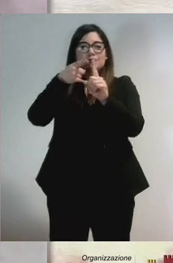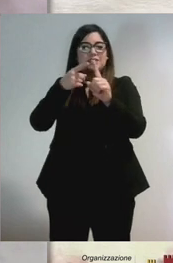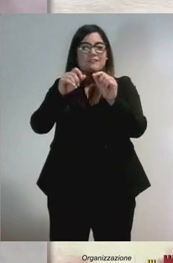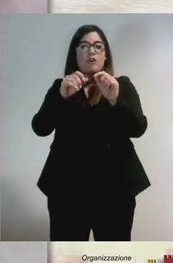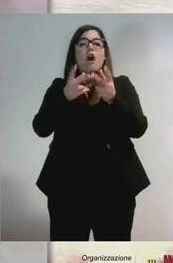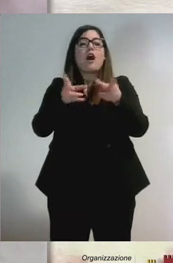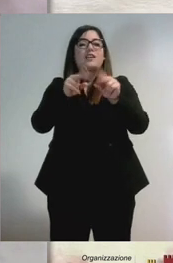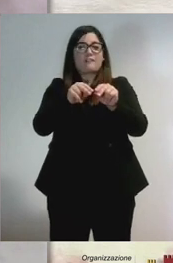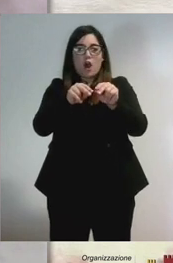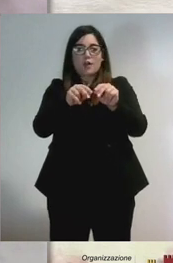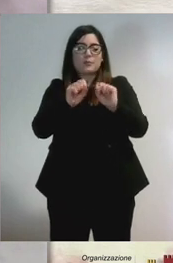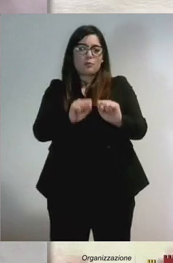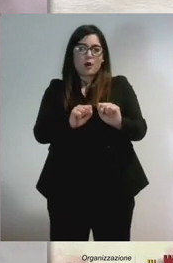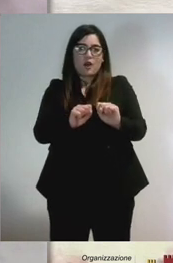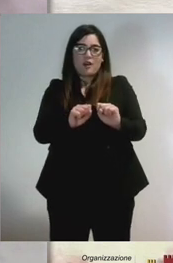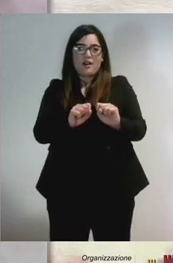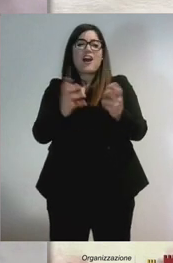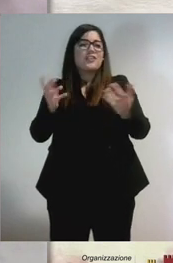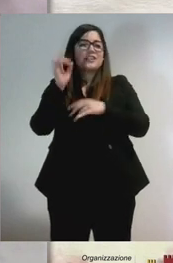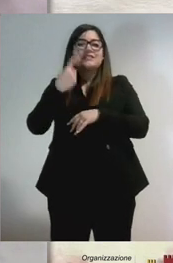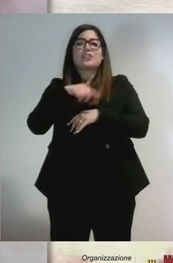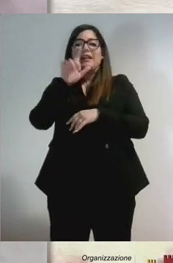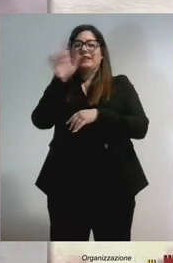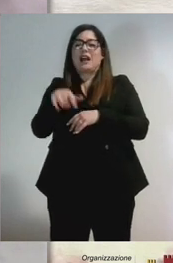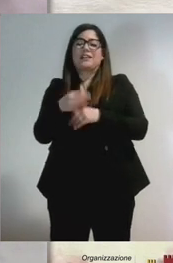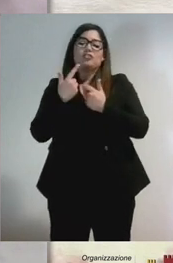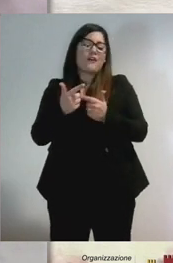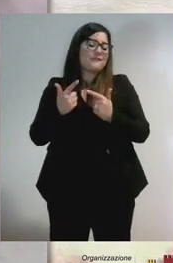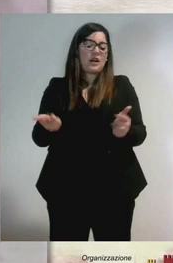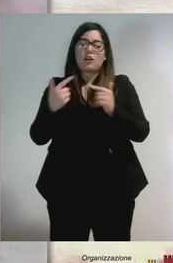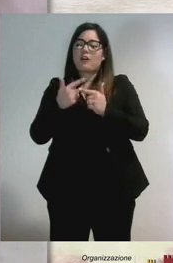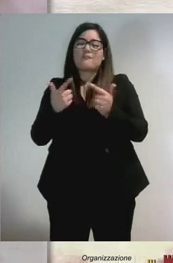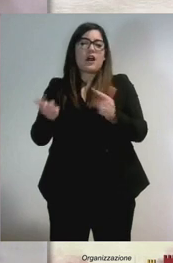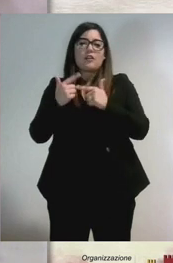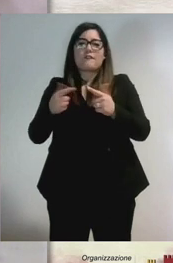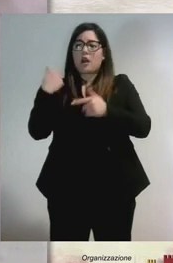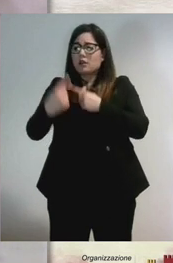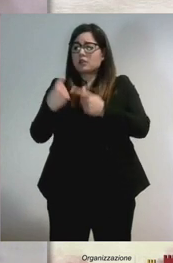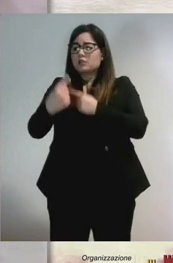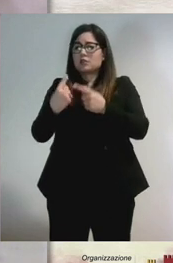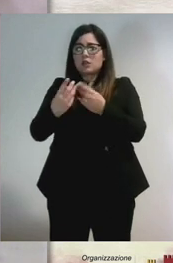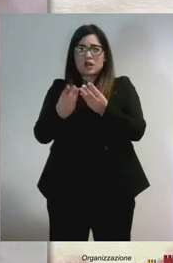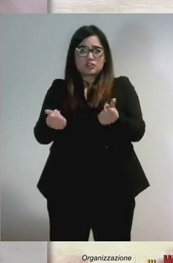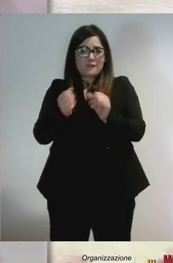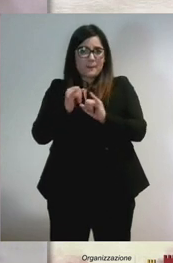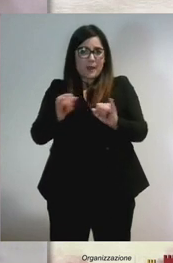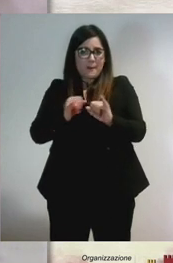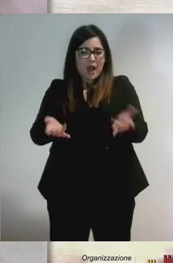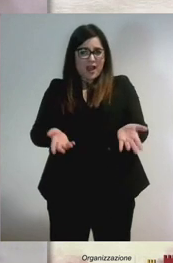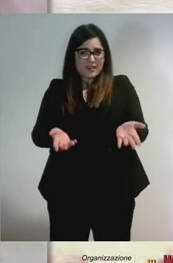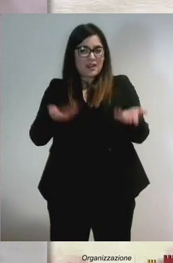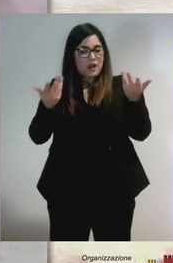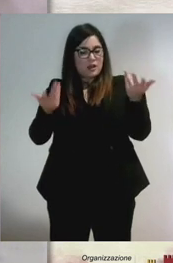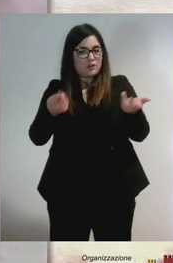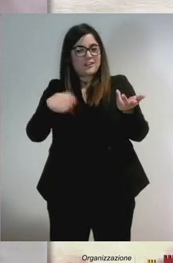dirci tutte le cose che non vanno in questo Paese, ma saranno sempre irrisolte. Quindi, quando parliamo